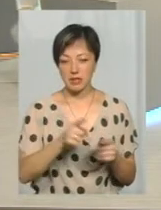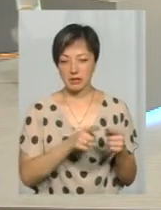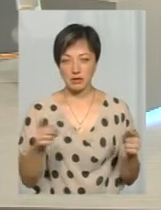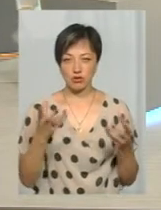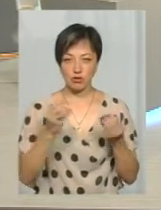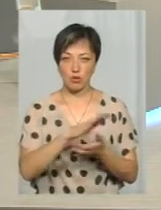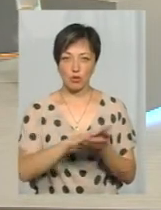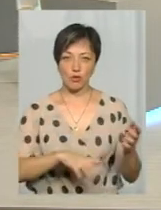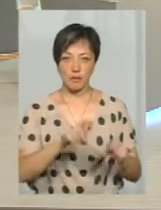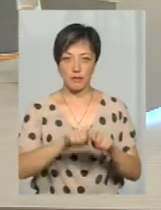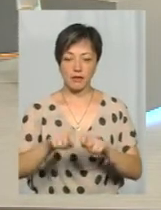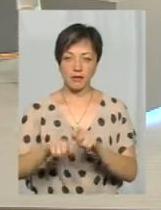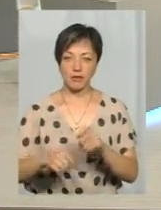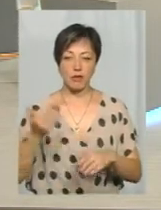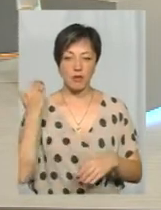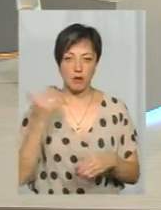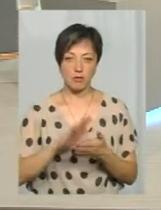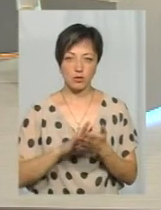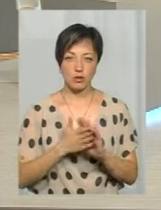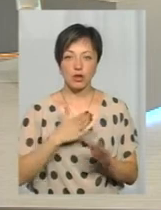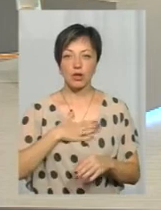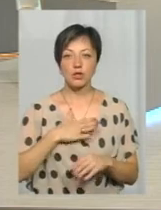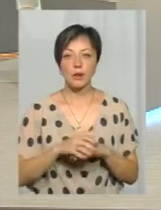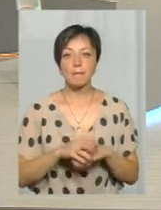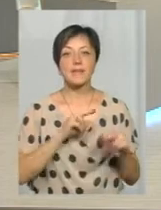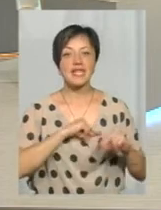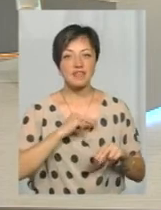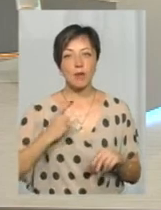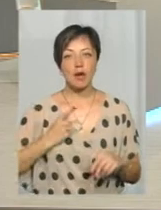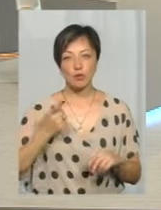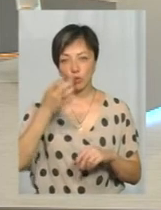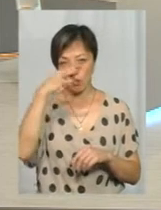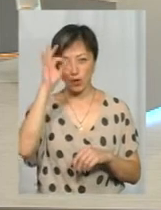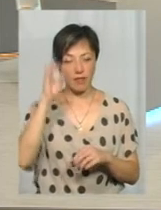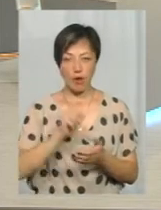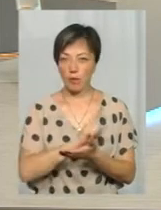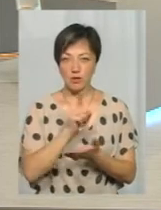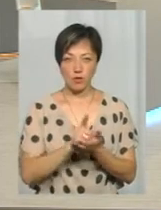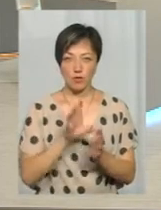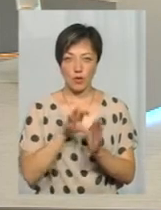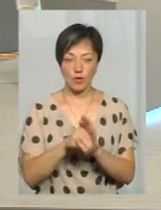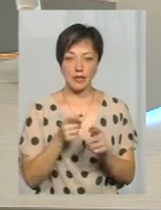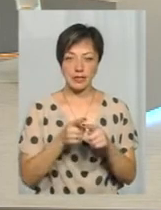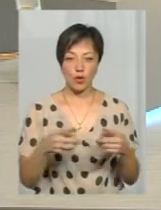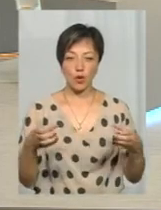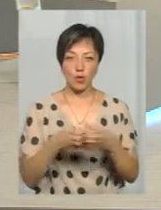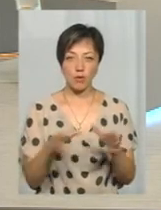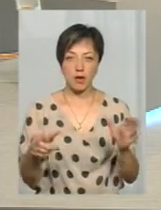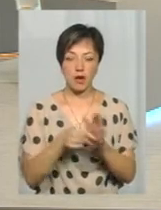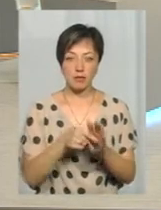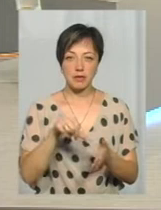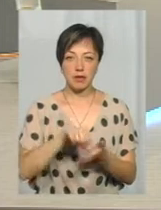Це щонайменше. Це попередня позиція. Тобто працівники патрульної служби не обов'язково входять в ці мобільні групи разом з